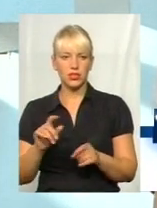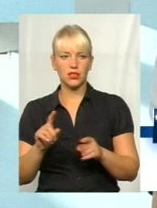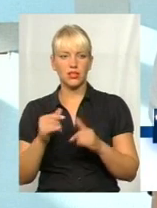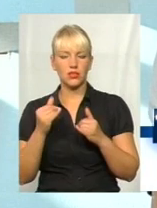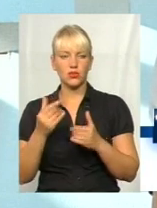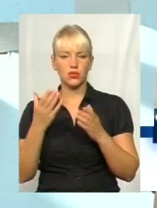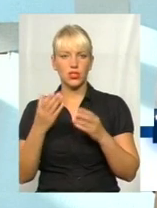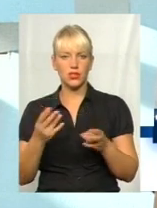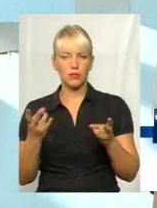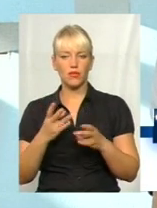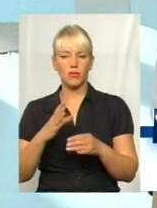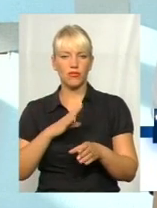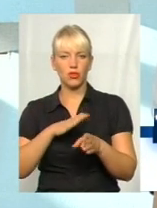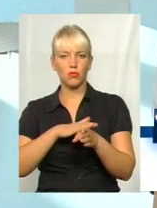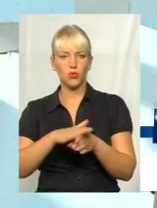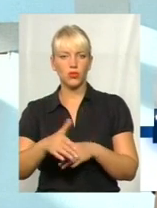має в місті відбутися конкурс